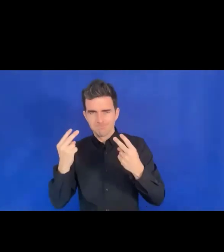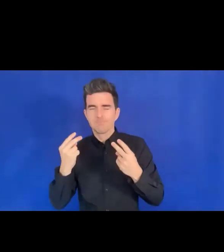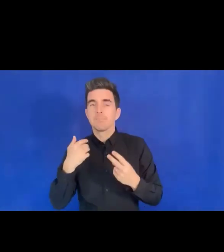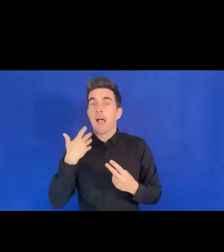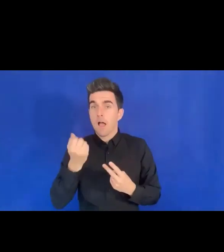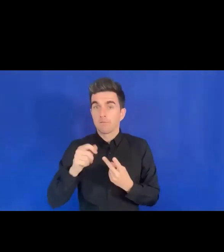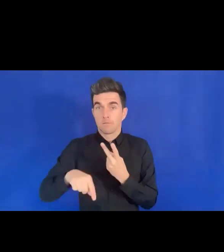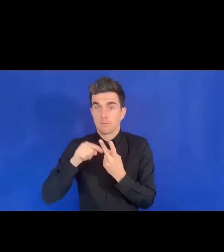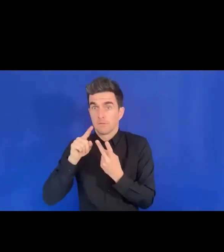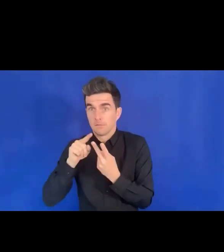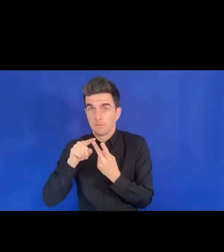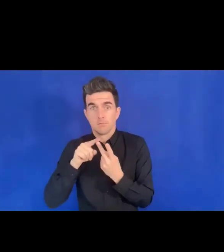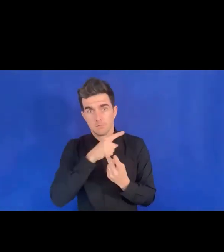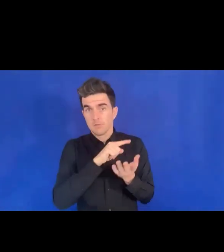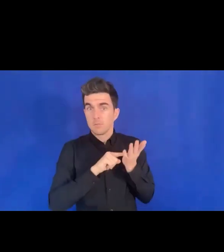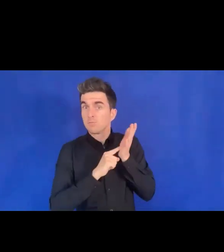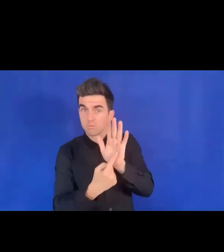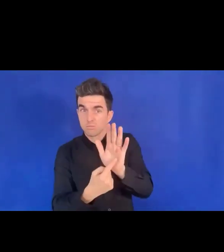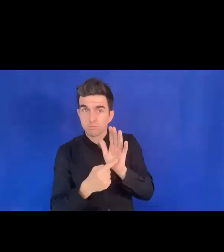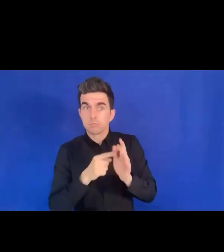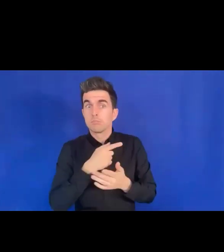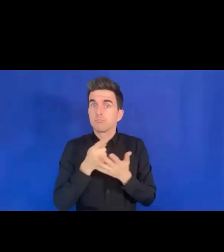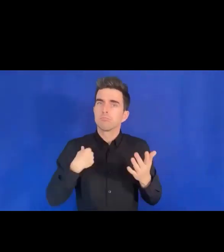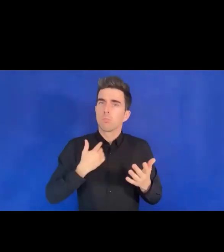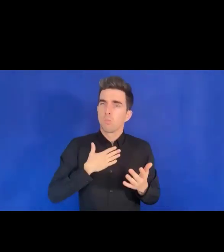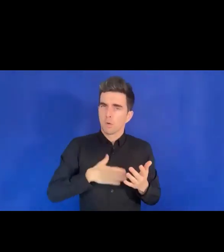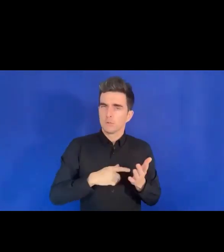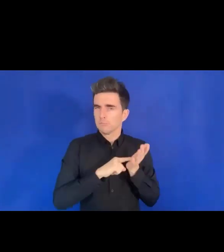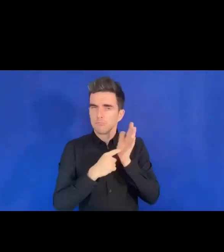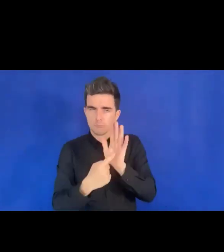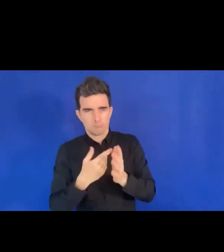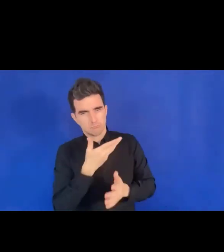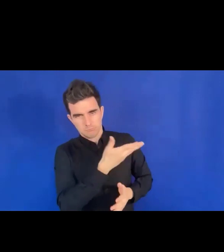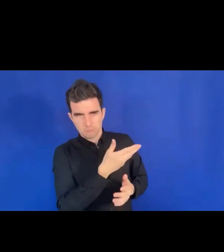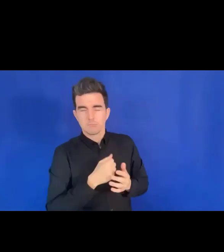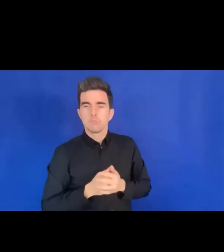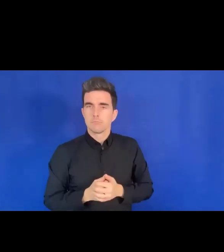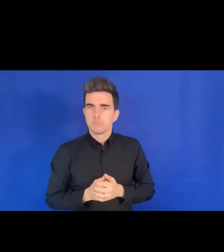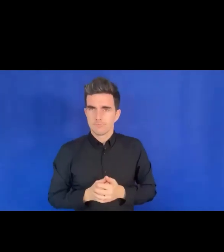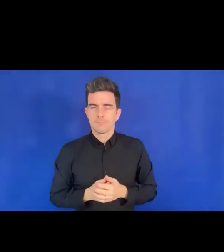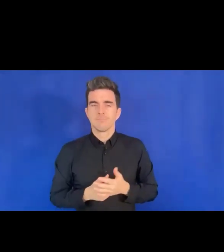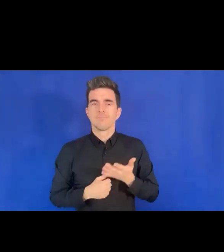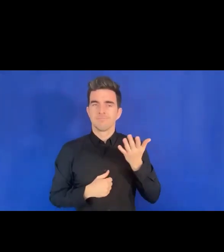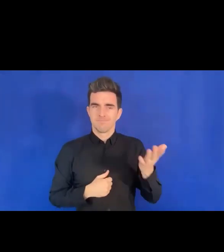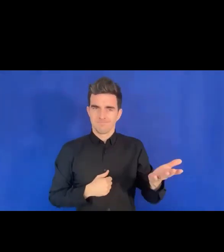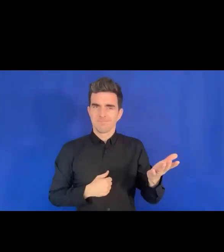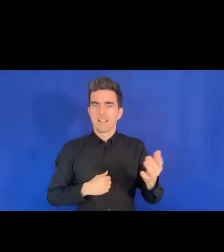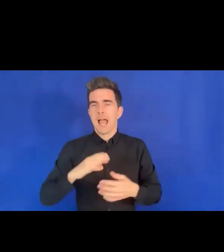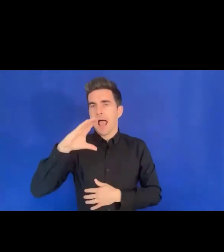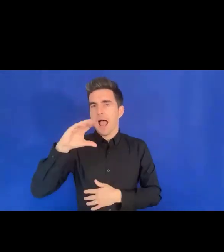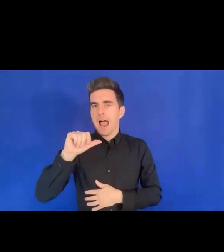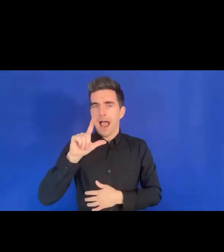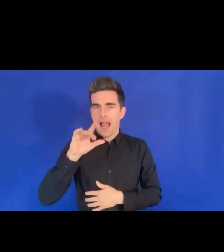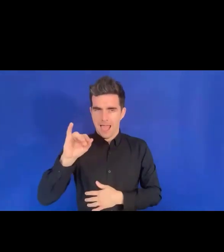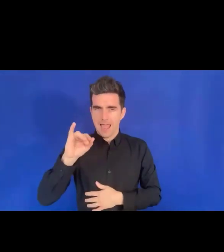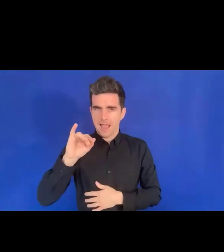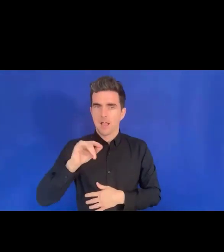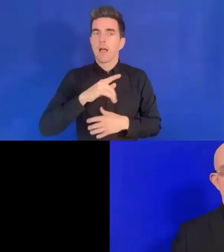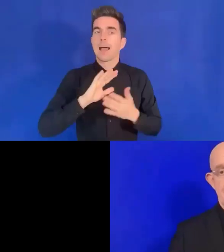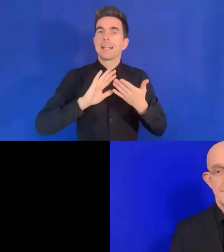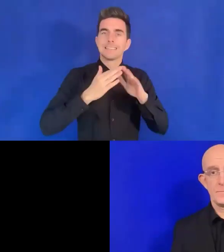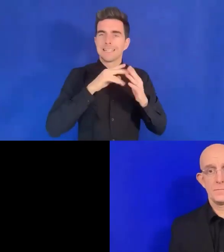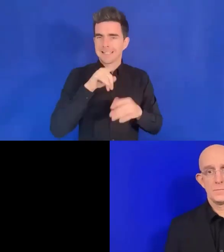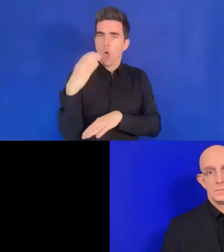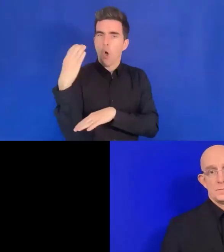cas que nous voulons vous présenter. C'est la ville de Cali en Gambie. Nous avons M.